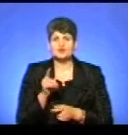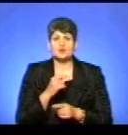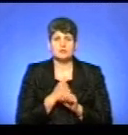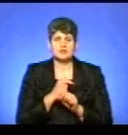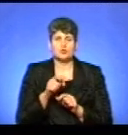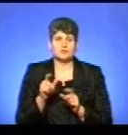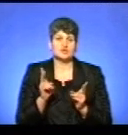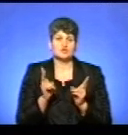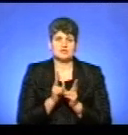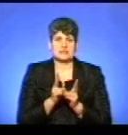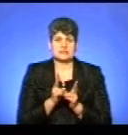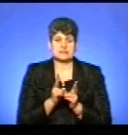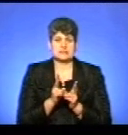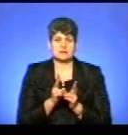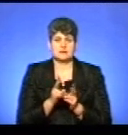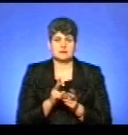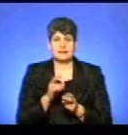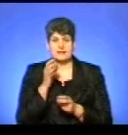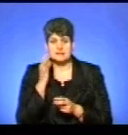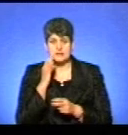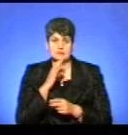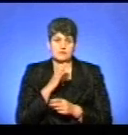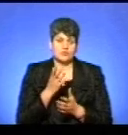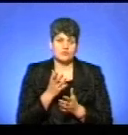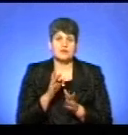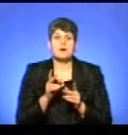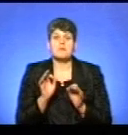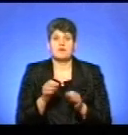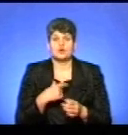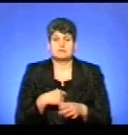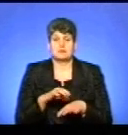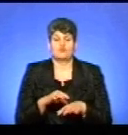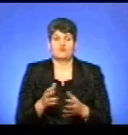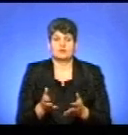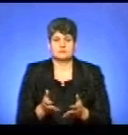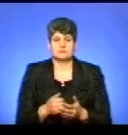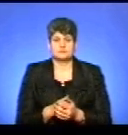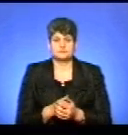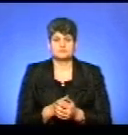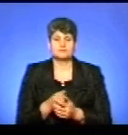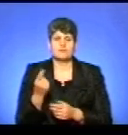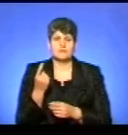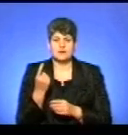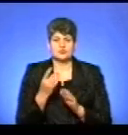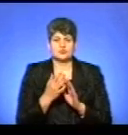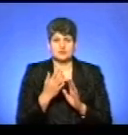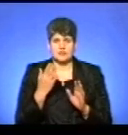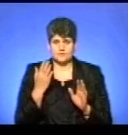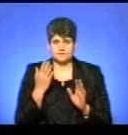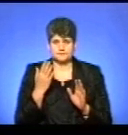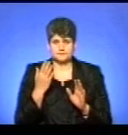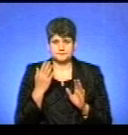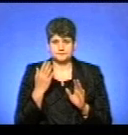людям, які зустрілися з хижаком? Лисиця це, чи вовк, як правильно себе поводити? Ну, в першу чергу, не